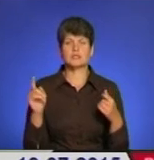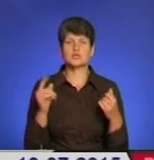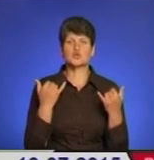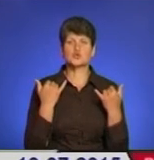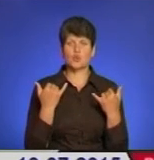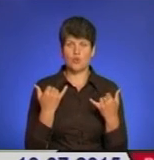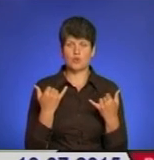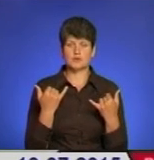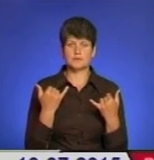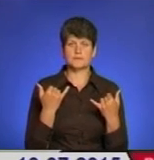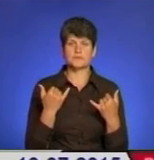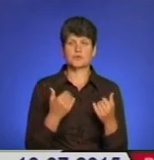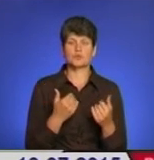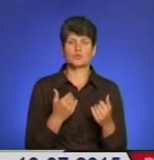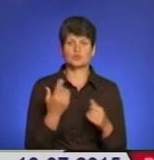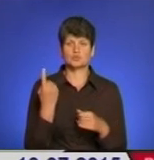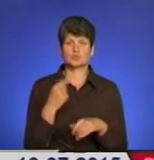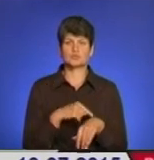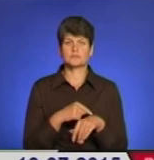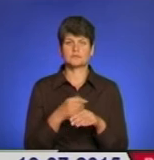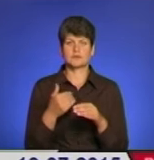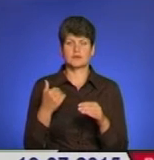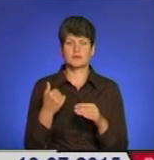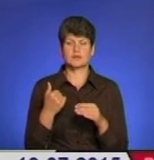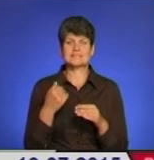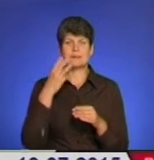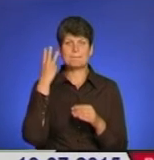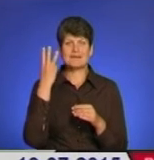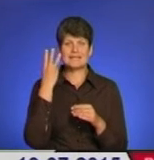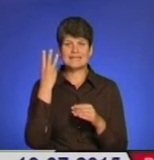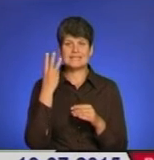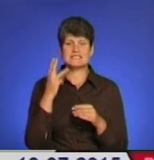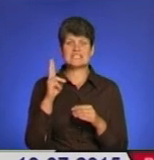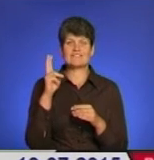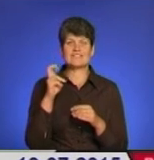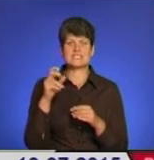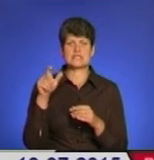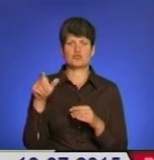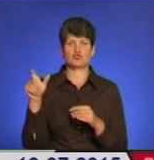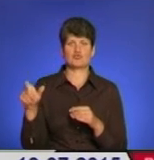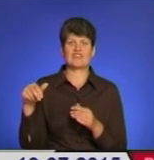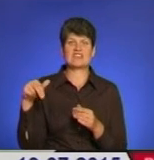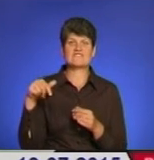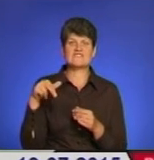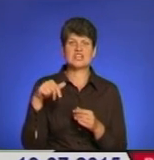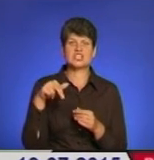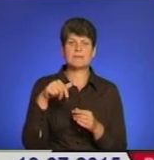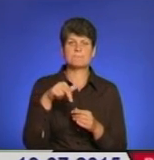сьогодні, тому годину, з Хмельницька більше 200 чоловік вийшло вже